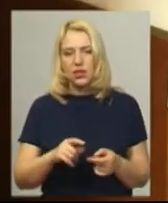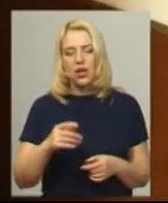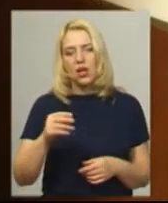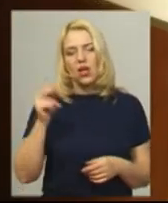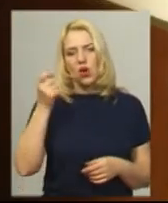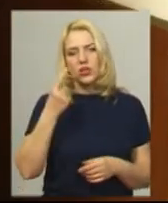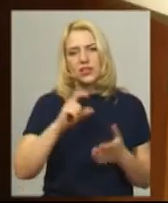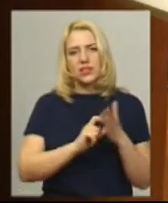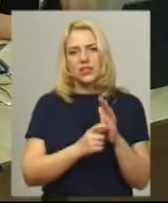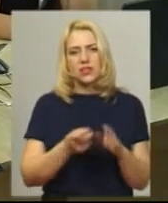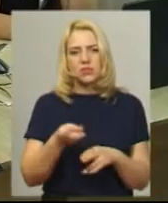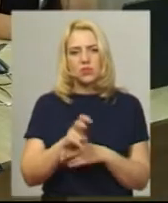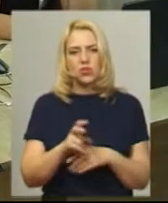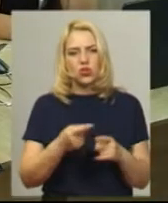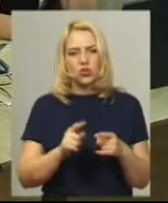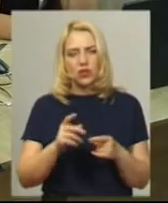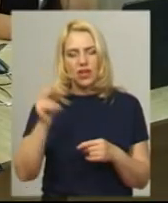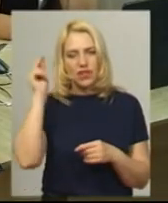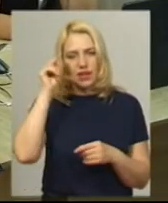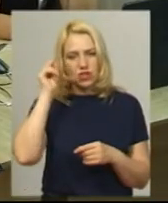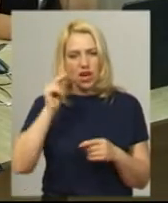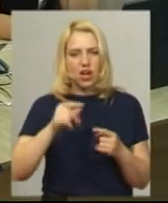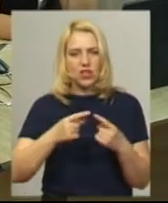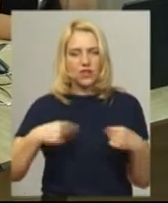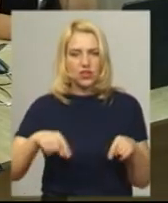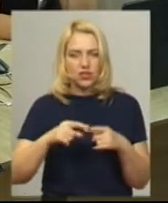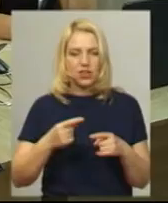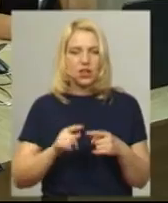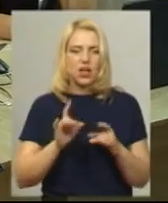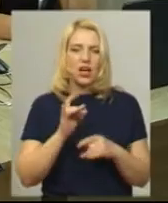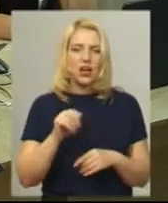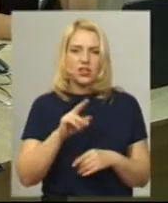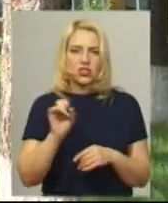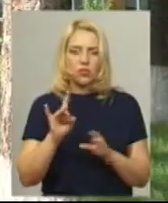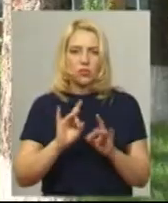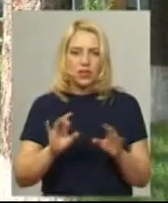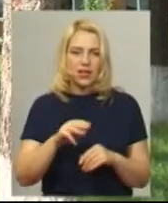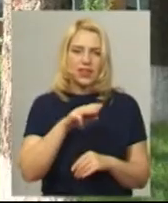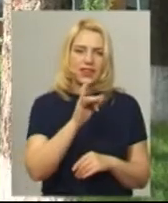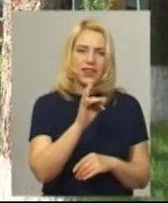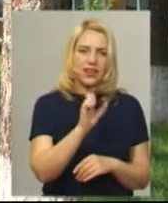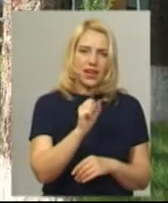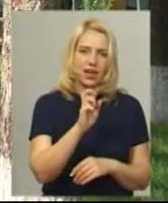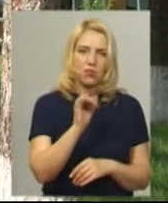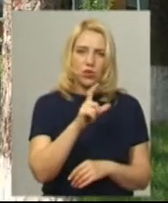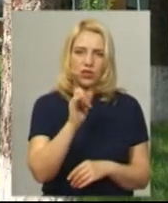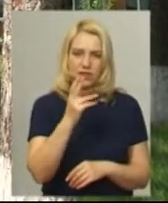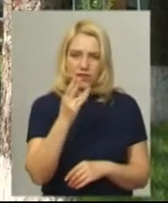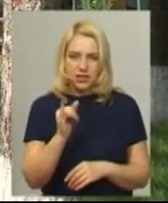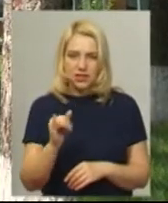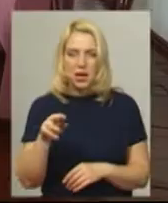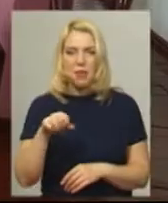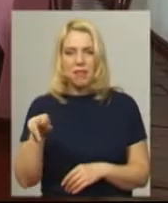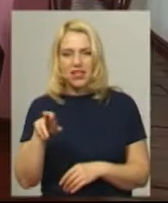начальниця відділу освіти виконкому Меджибіської селищної ради Катерина Ляченко пояснює, від Требухівці до Меджибіжа близько кілометра і на такій території